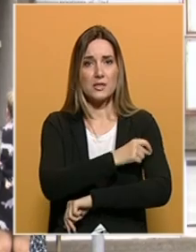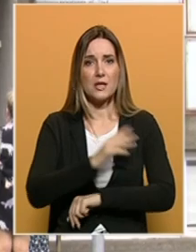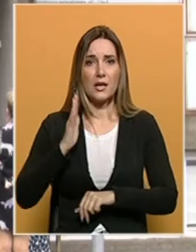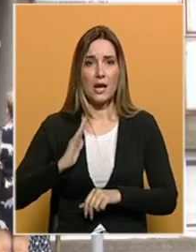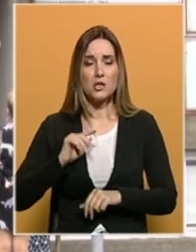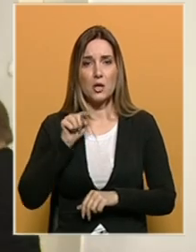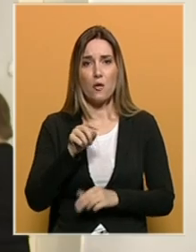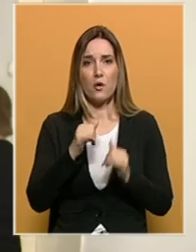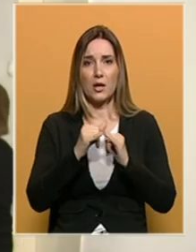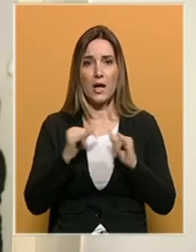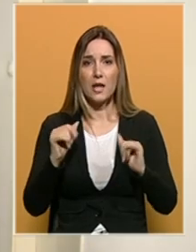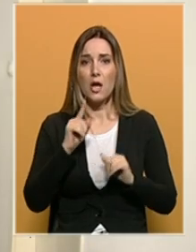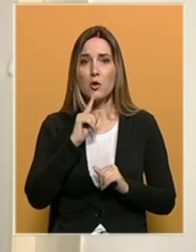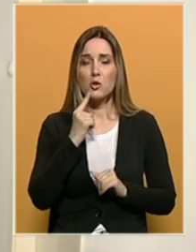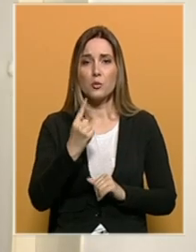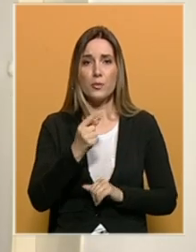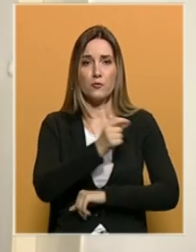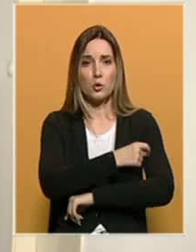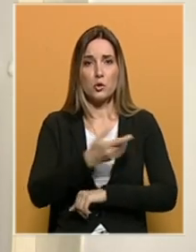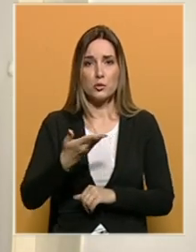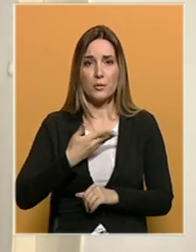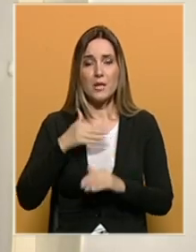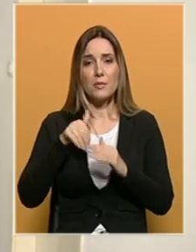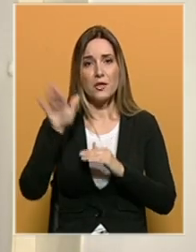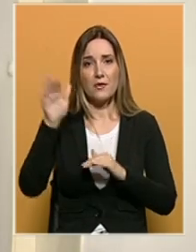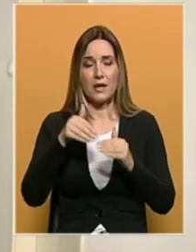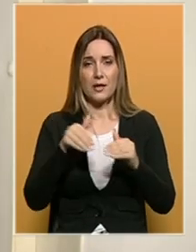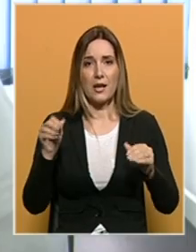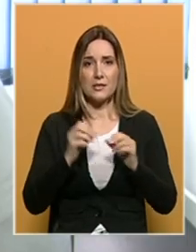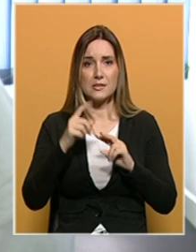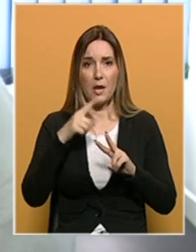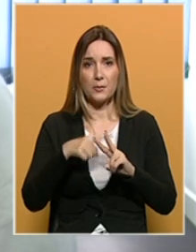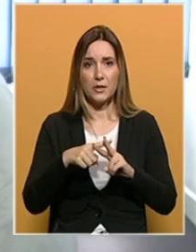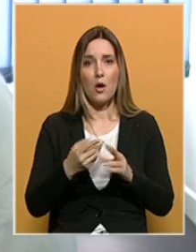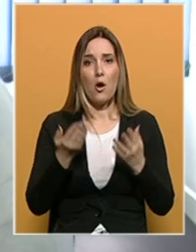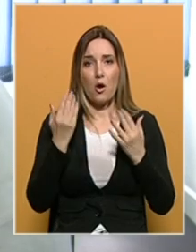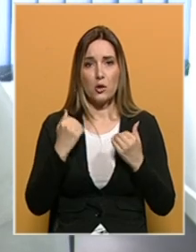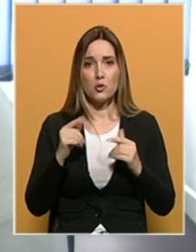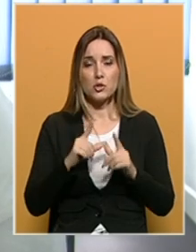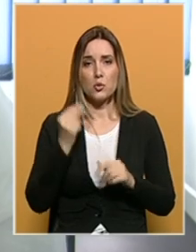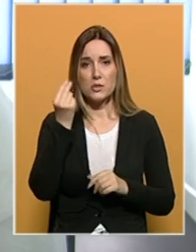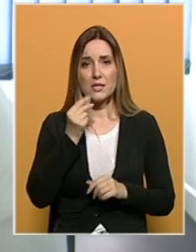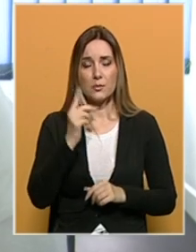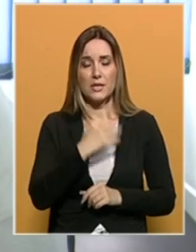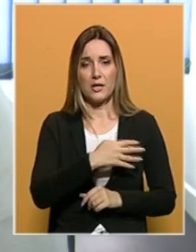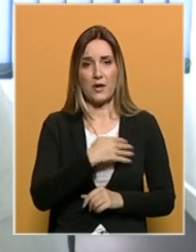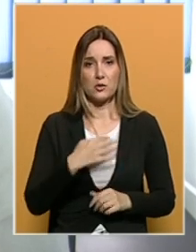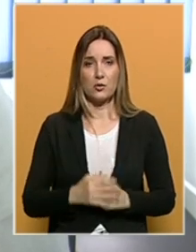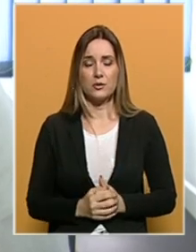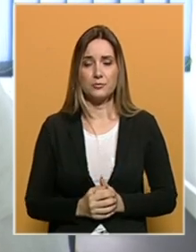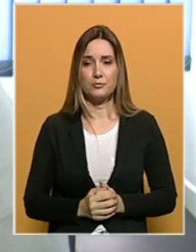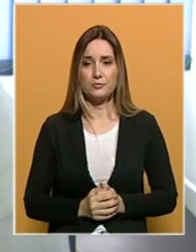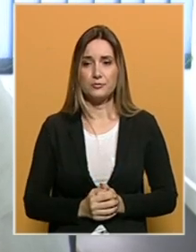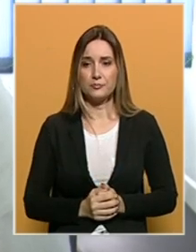i građani ovog grada koji su u prvu dozu primili ban granica BiH, odnosno u Srbiji i Hrvatskoj.